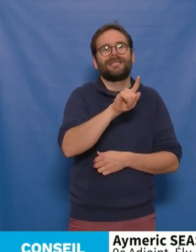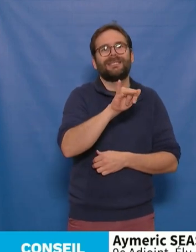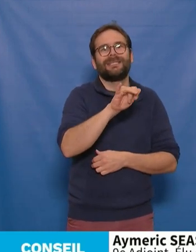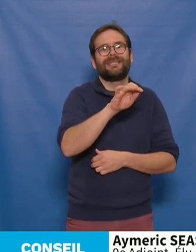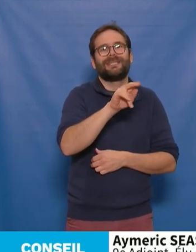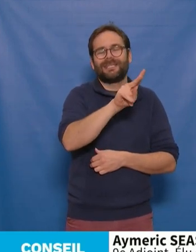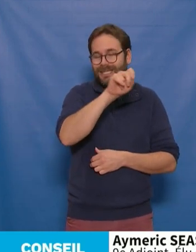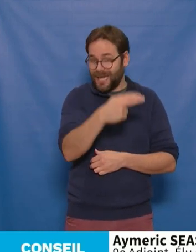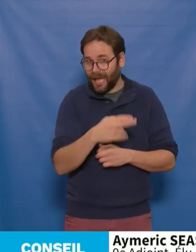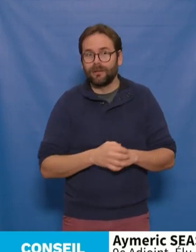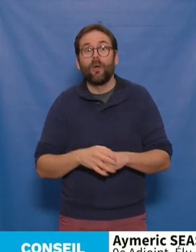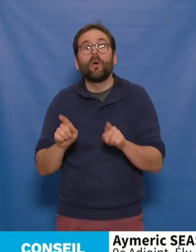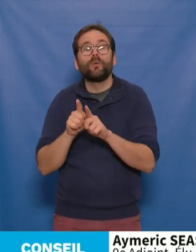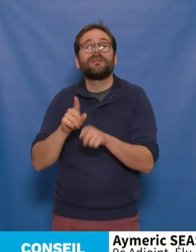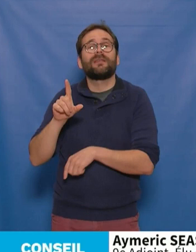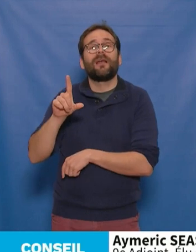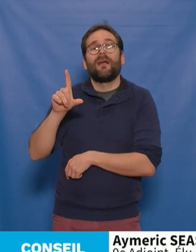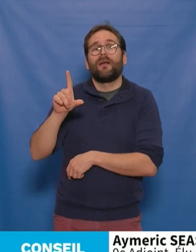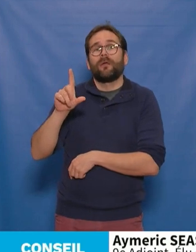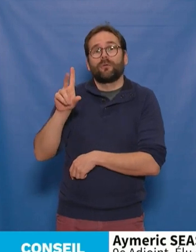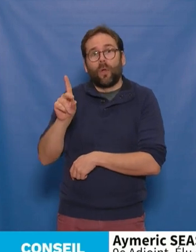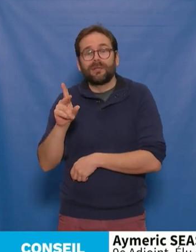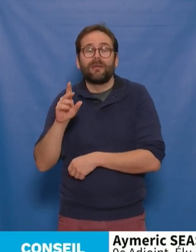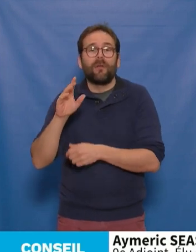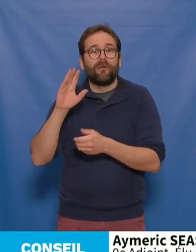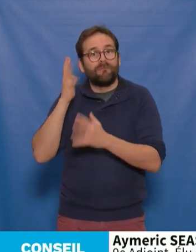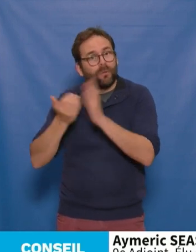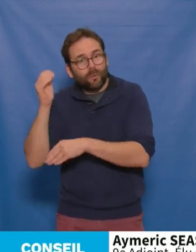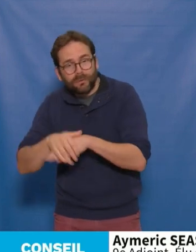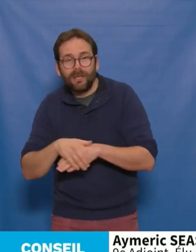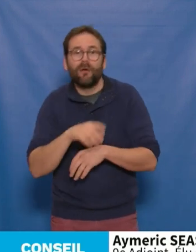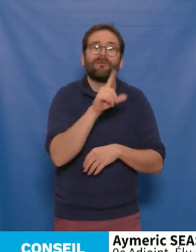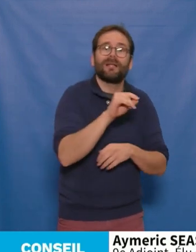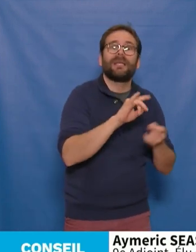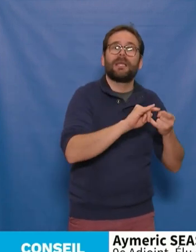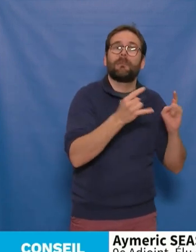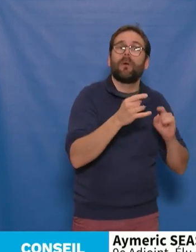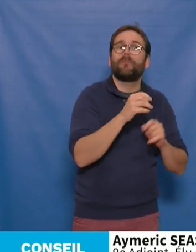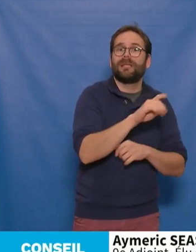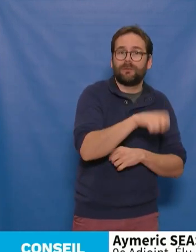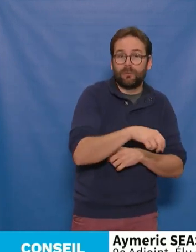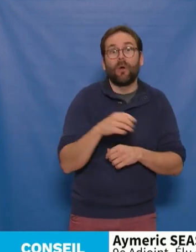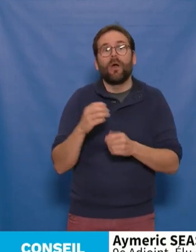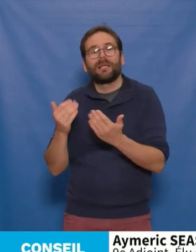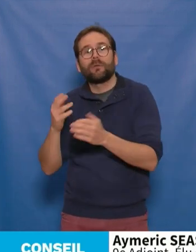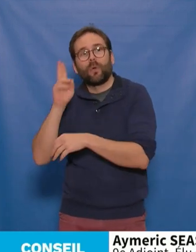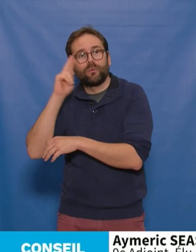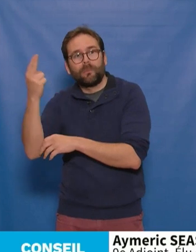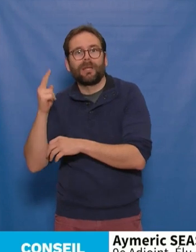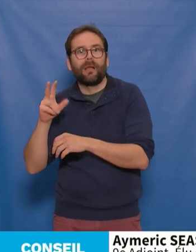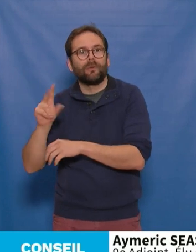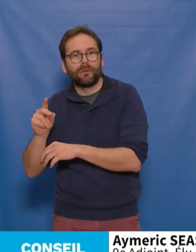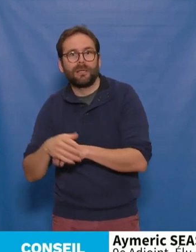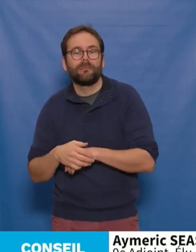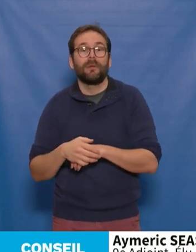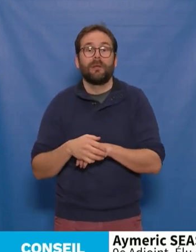la 30e de la folle journée ou à la 20e de Hip-Hop Session en attendant la 25e des Utopiales. Elle permet les grandes émotions collectives avec